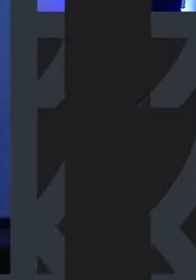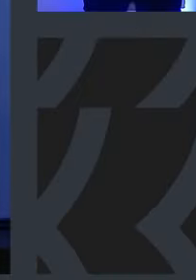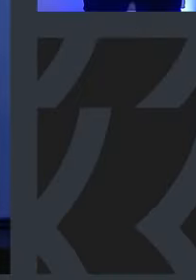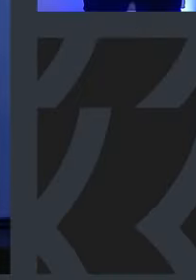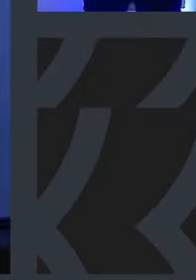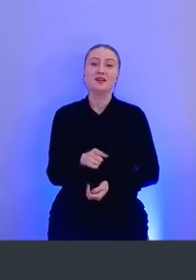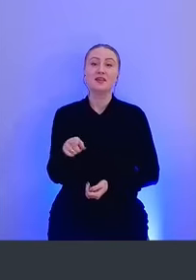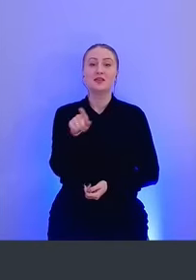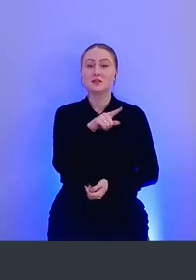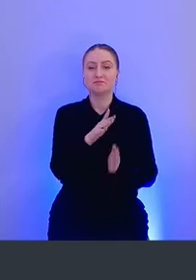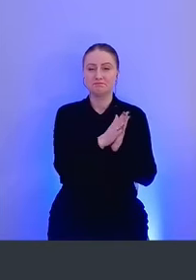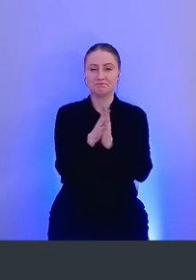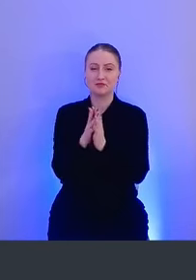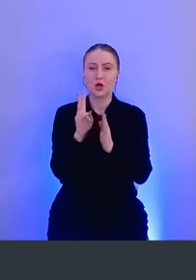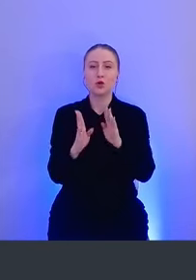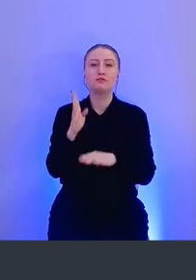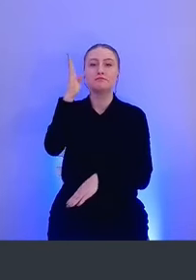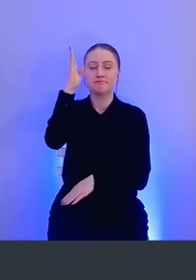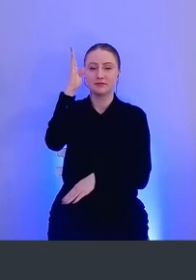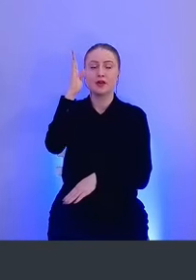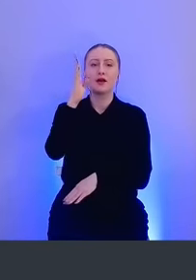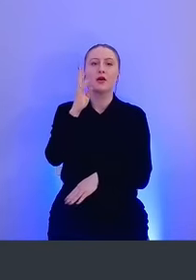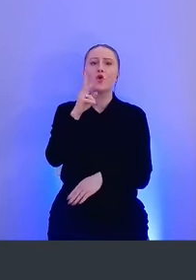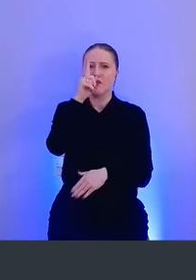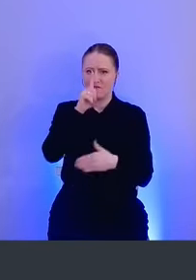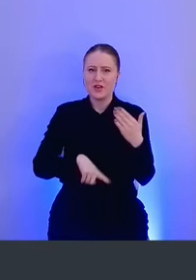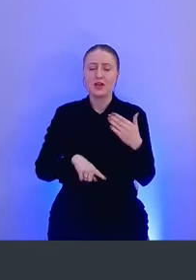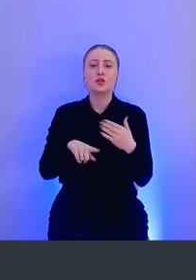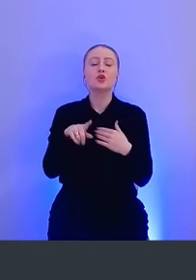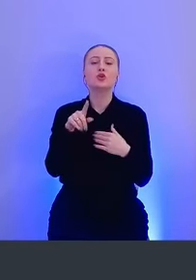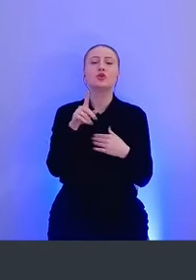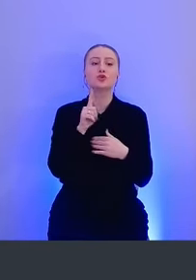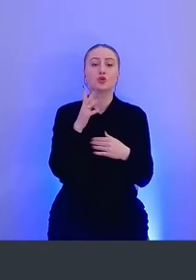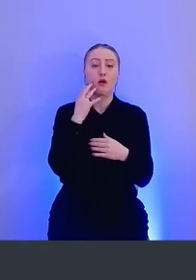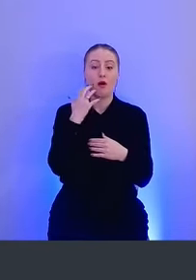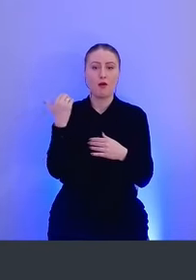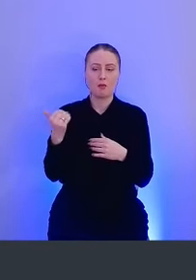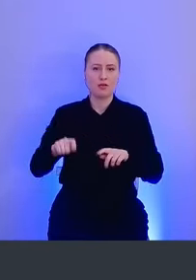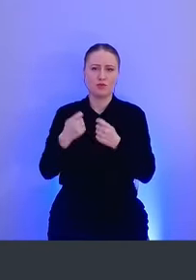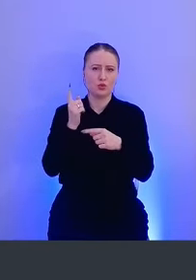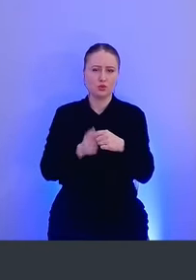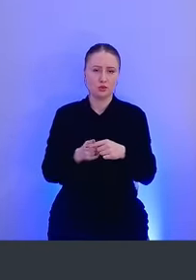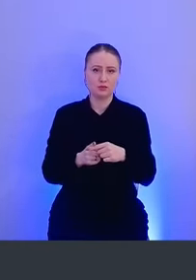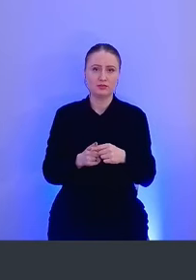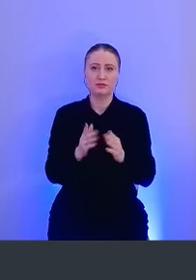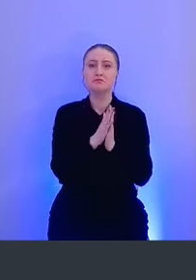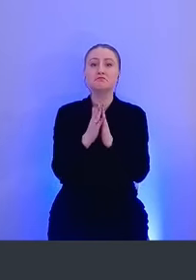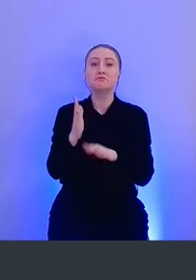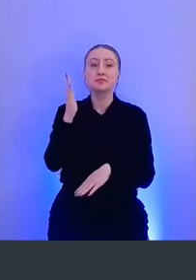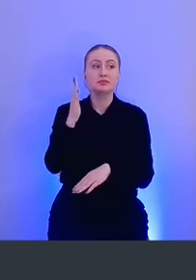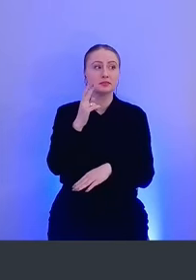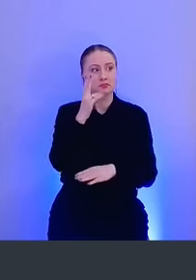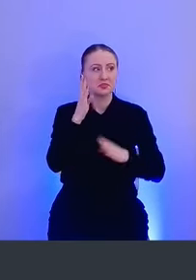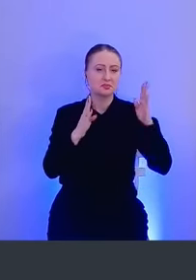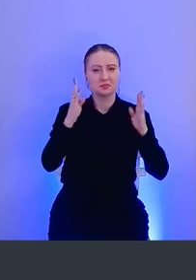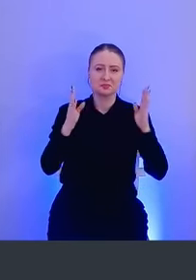Поднимите руку, пожалуйста, те, кто верят в безопасность маков, что для них не существует каких-то угроз. Ага, чуть